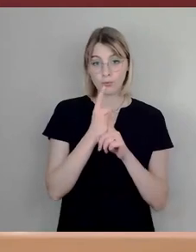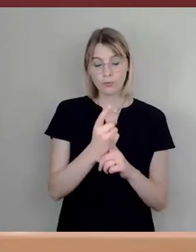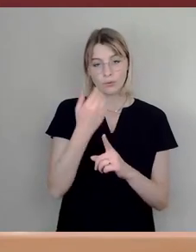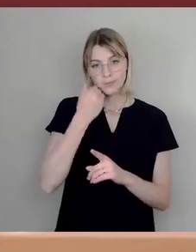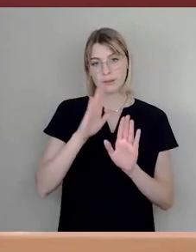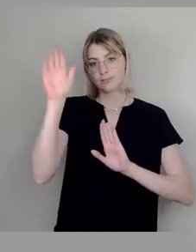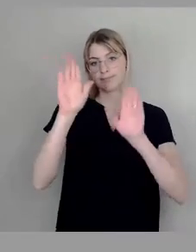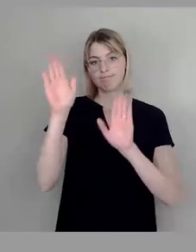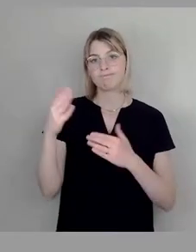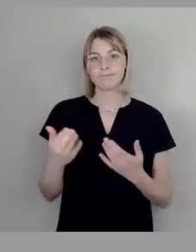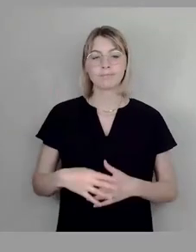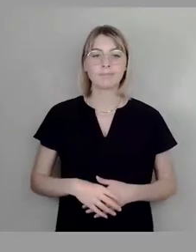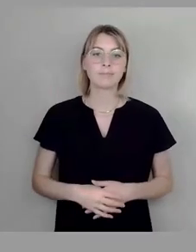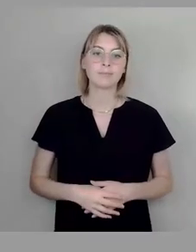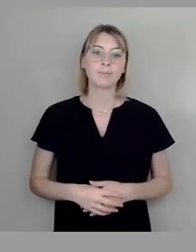das Stimmzeichen.